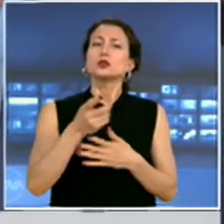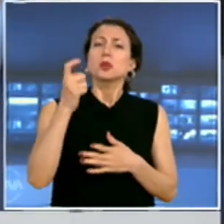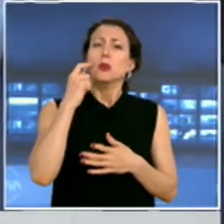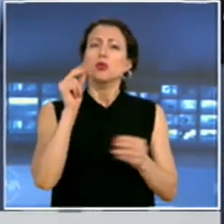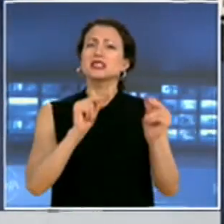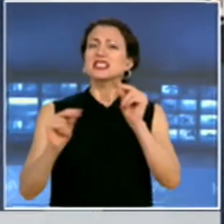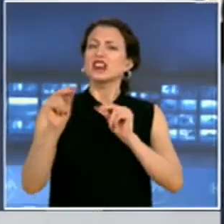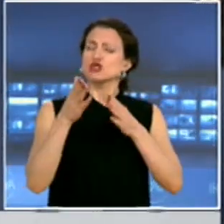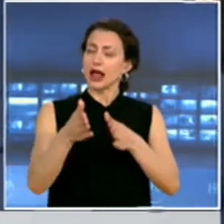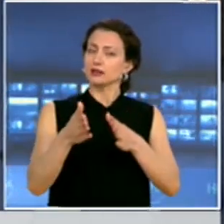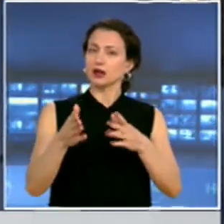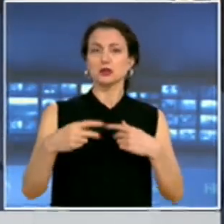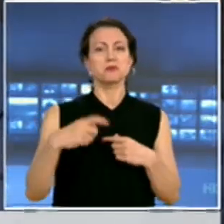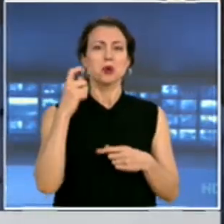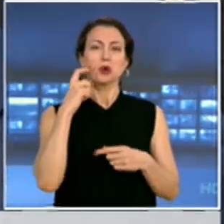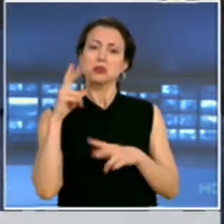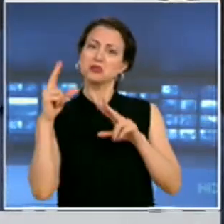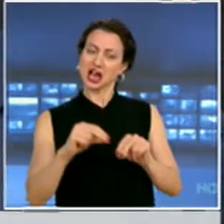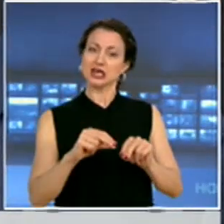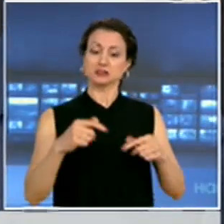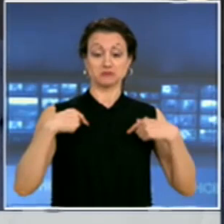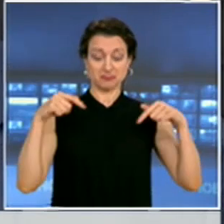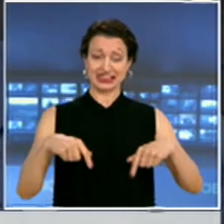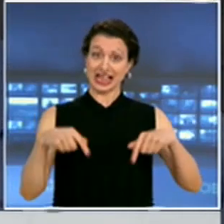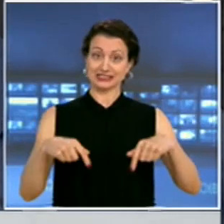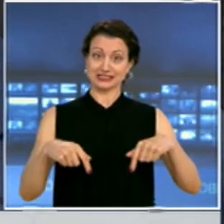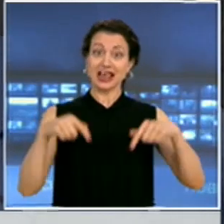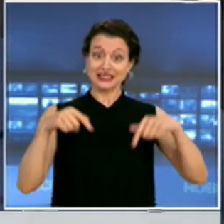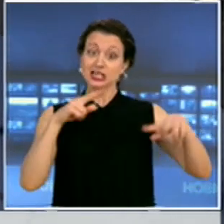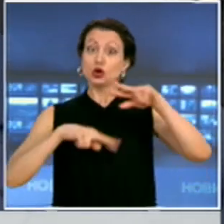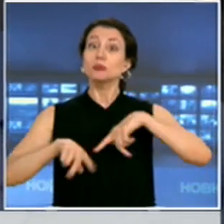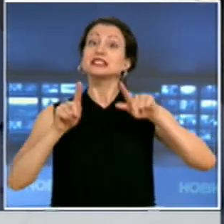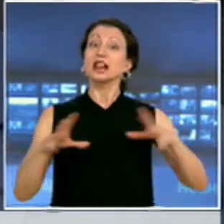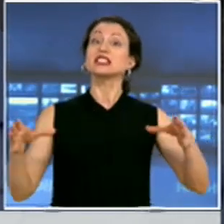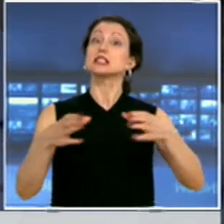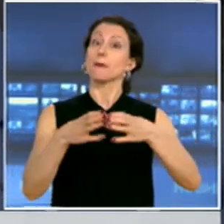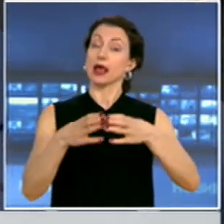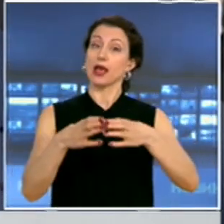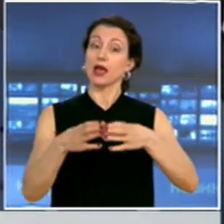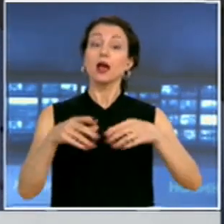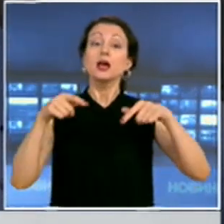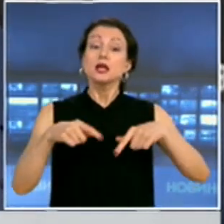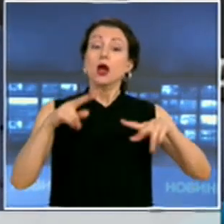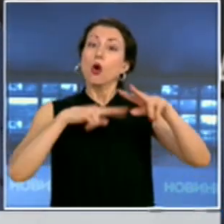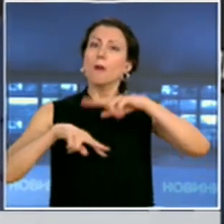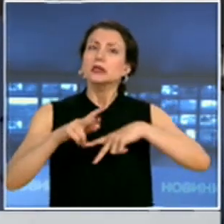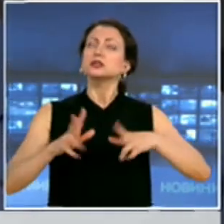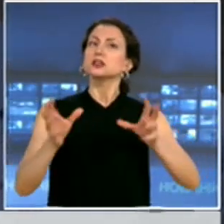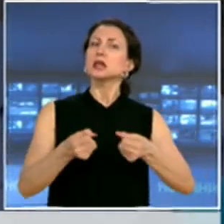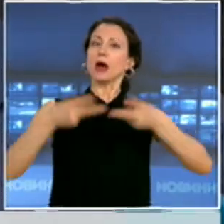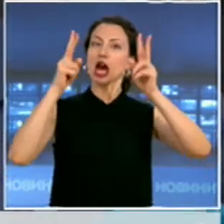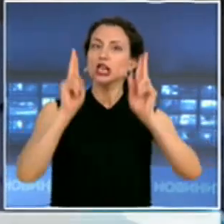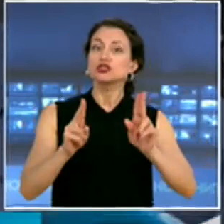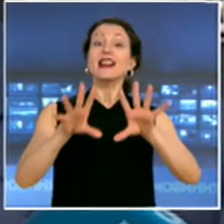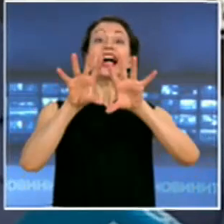разпореди по да настояваме излично още днес тази комисия да бъде свикана и да вземе решение по отношение с фаляне на охраната на